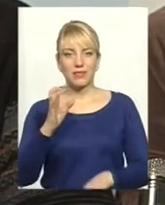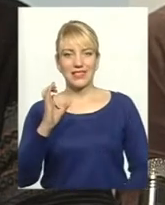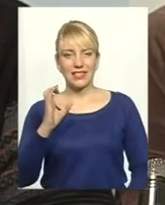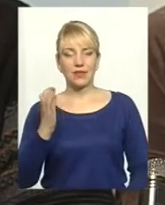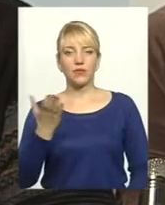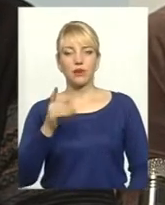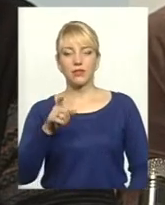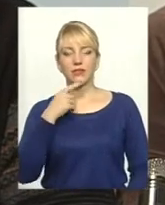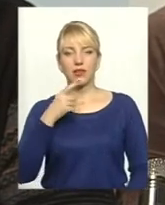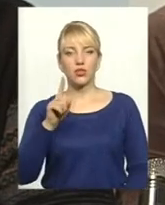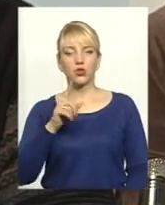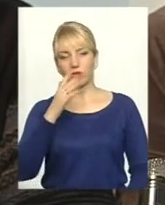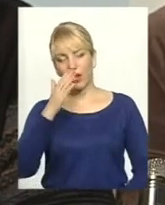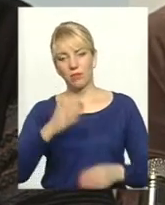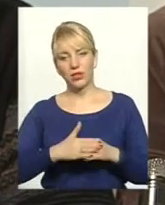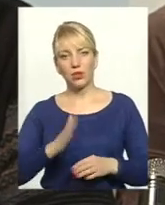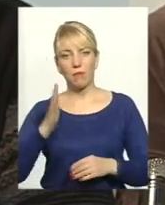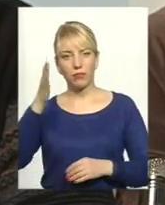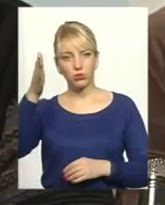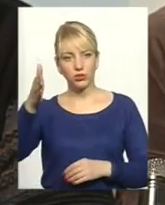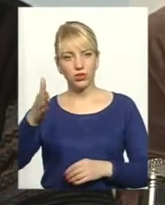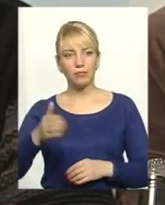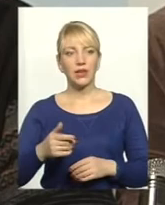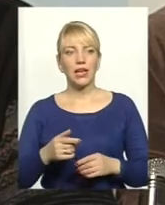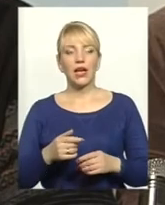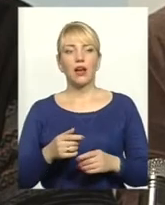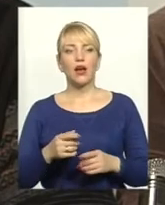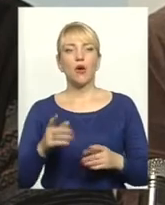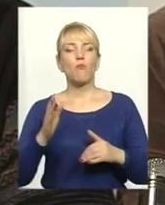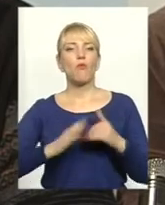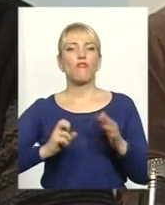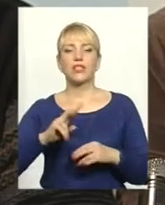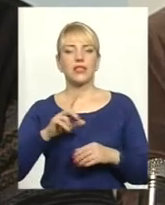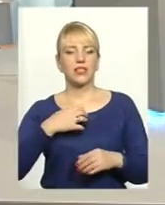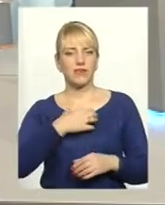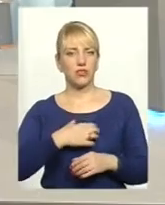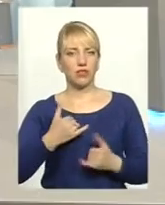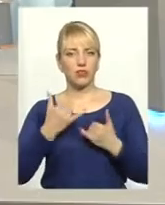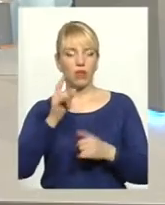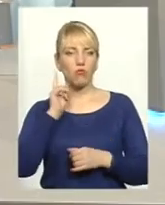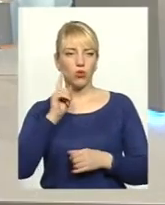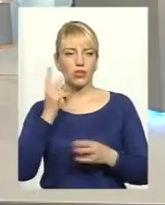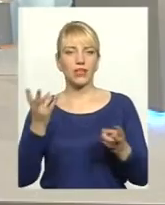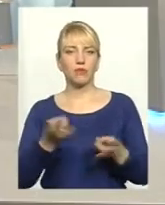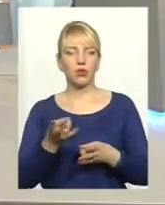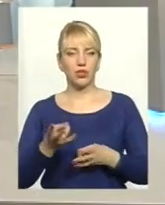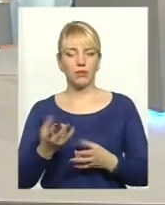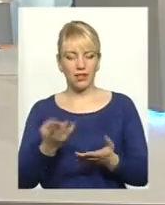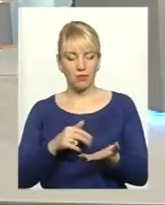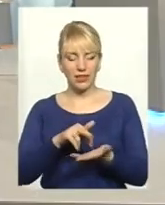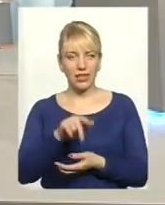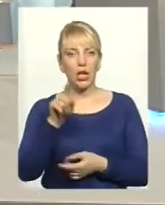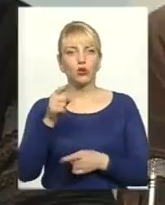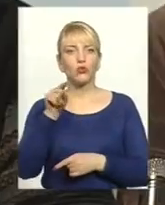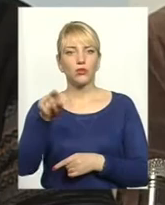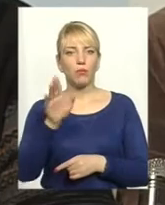і сказано, що на найближчі майбутні самі професії, які будуть в тренді для молоді, і в які треба йти, тому що там